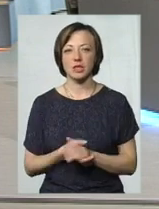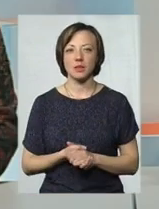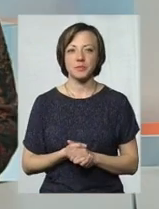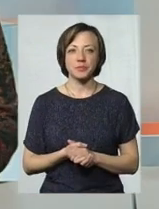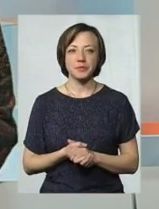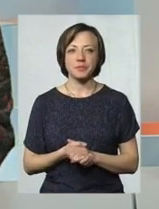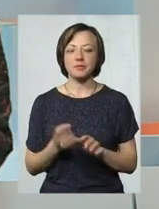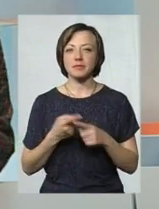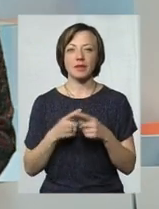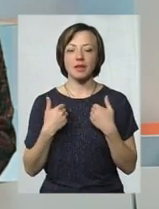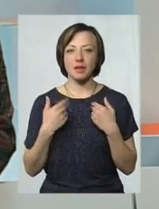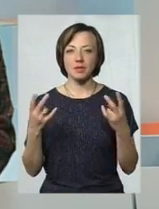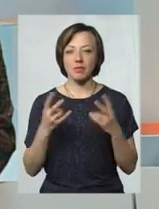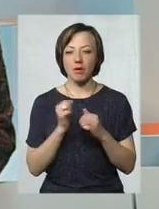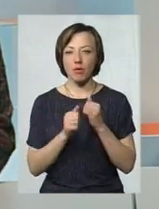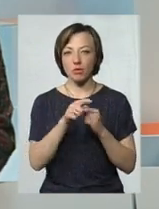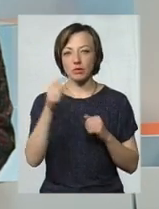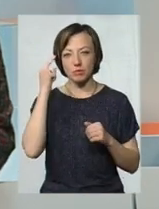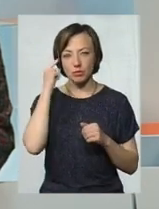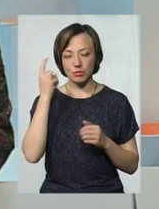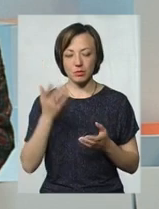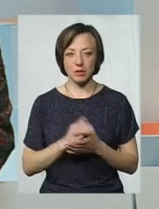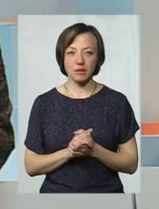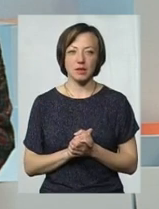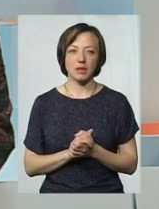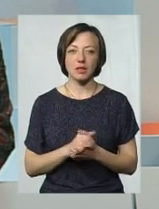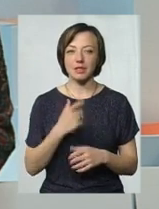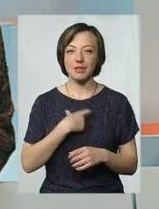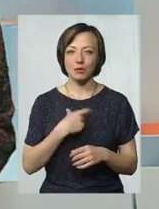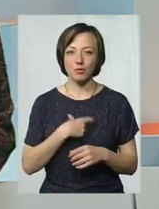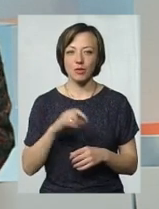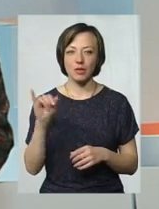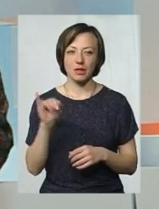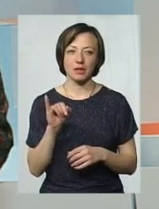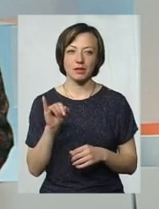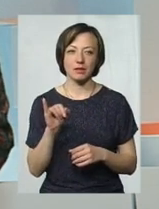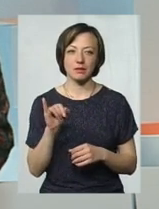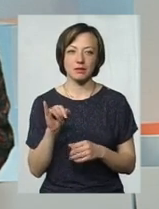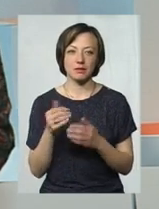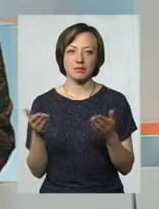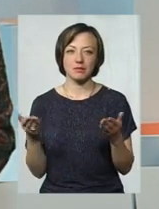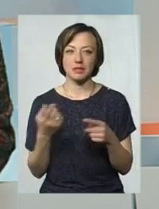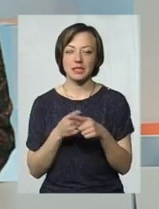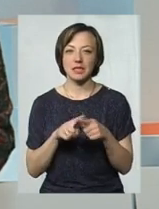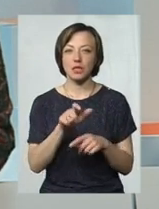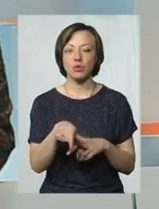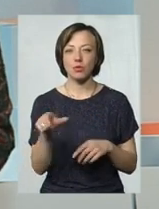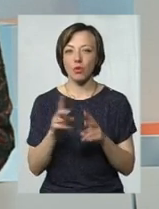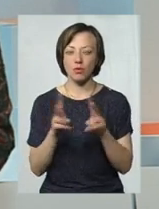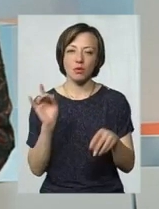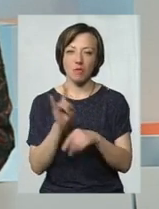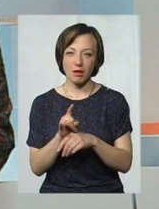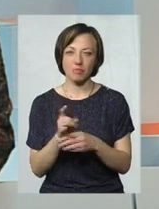Ну, це вже нам треба кожному десь слідкувати за собою і ці люди, які когось